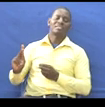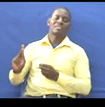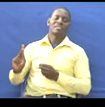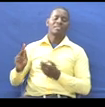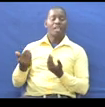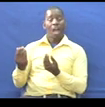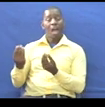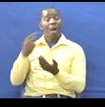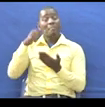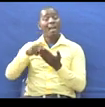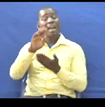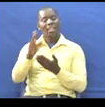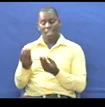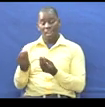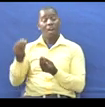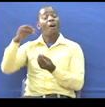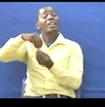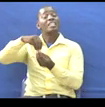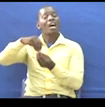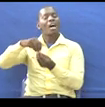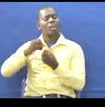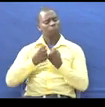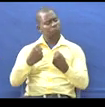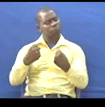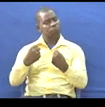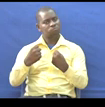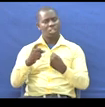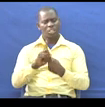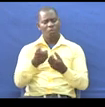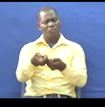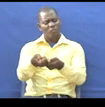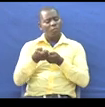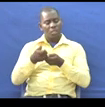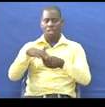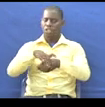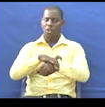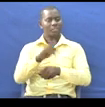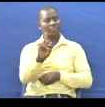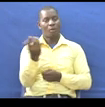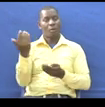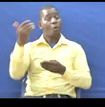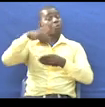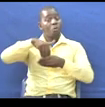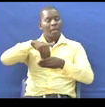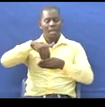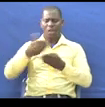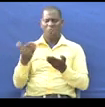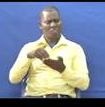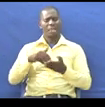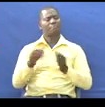Ongeza yudi Na siyo vuta socksi zako juu Kwa manayo ule ujumbe Unakua bado Haujafikishwa